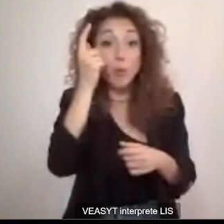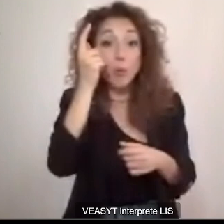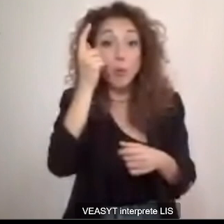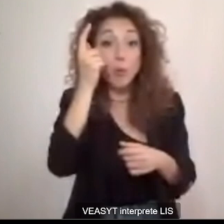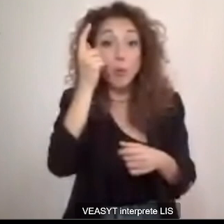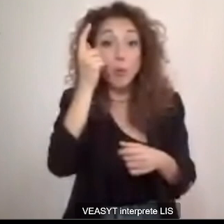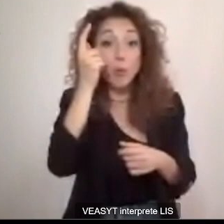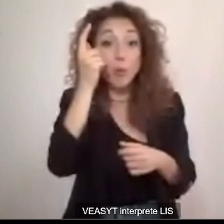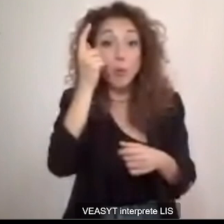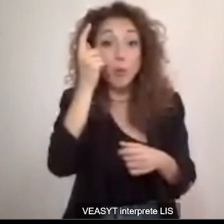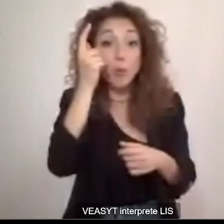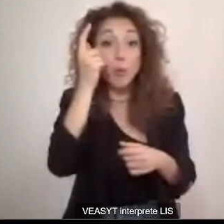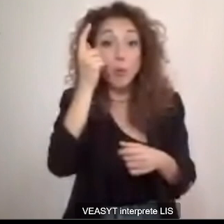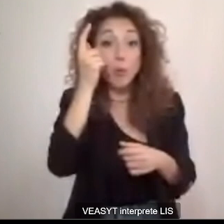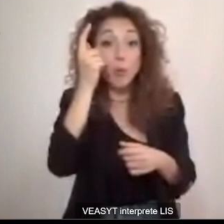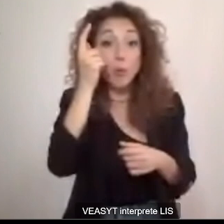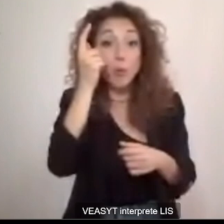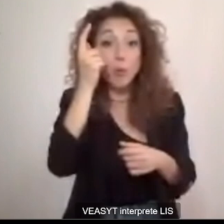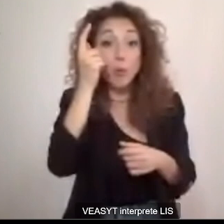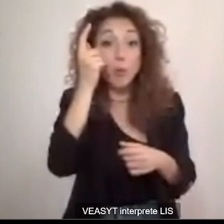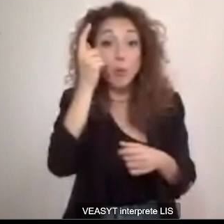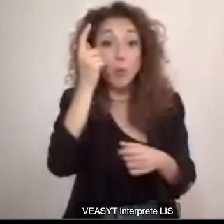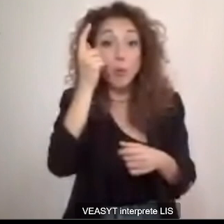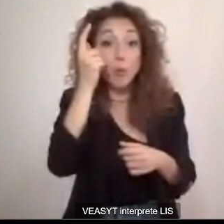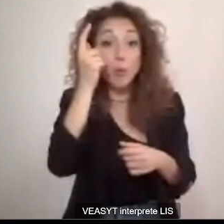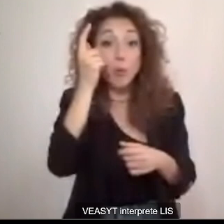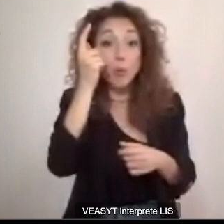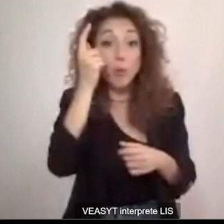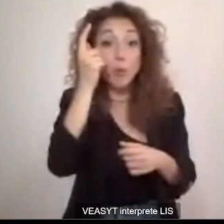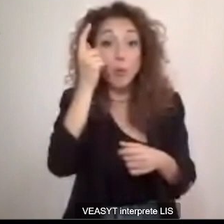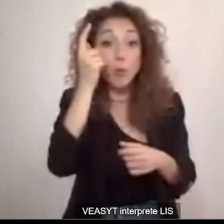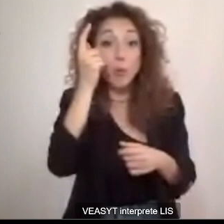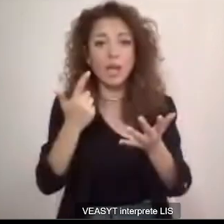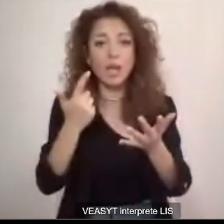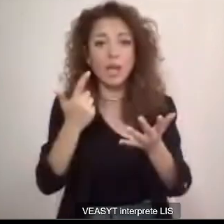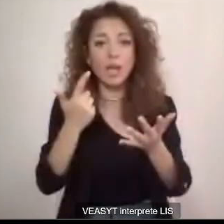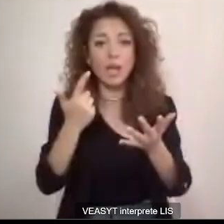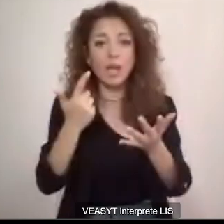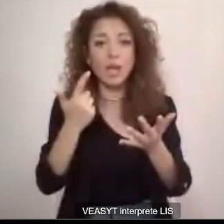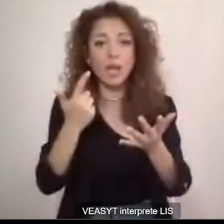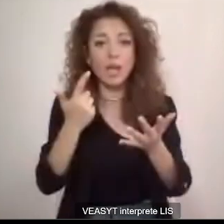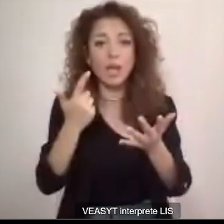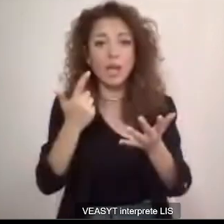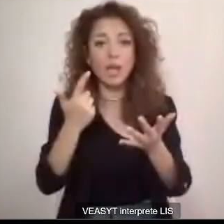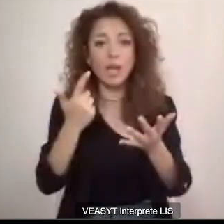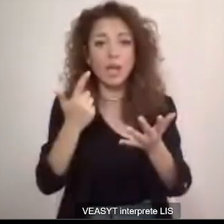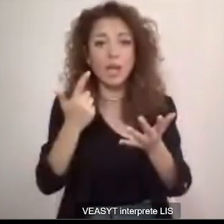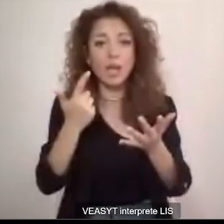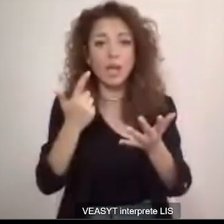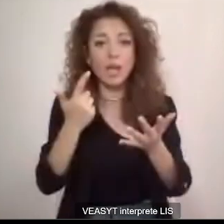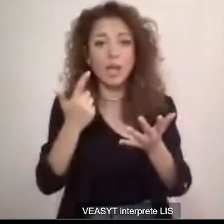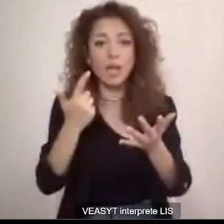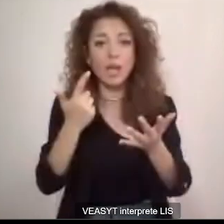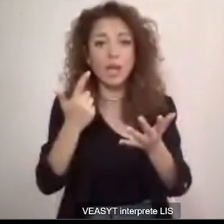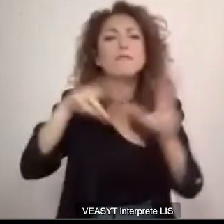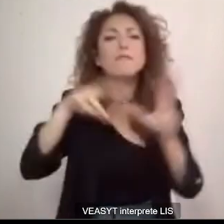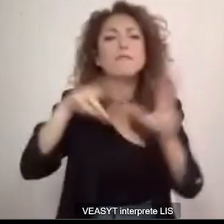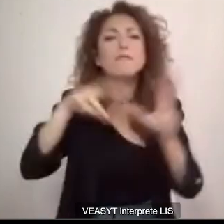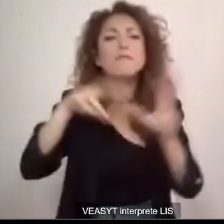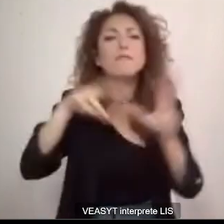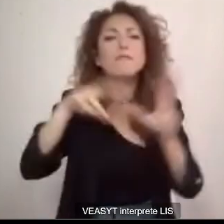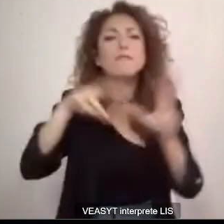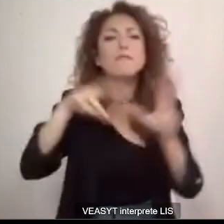sull'ambiente e tramandare l'arte in modo innovativo, inclusivo, bello stare bene tutti insieme valorizzare questa eredità